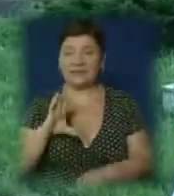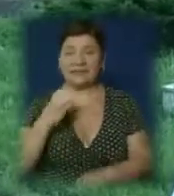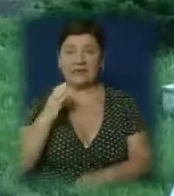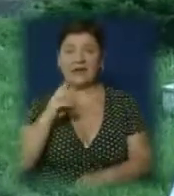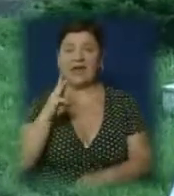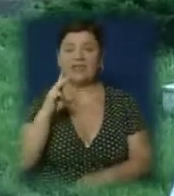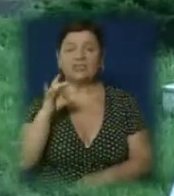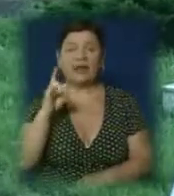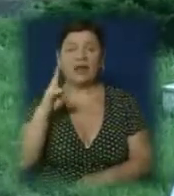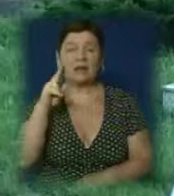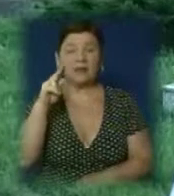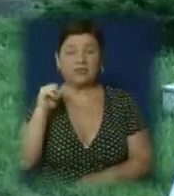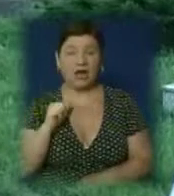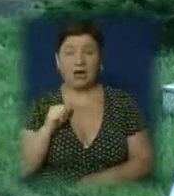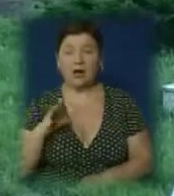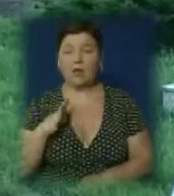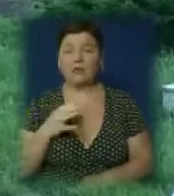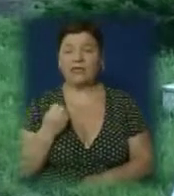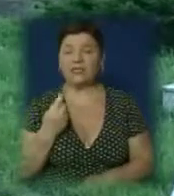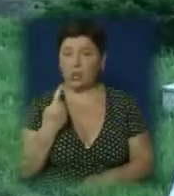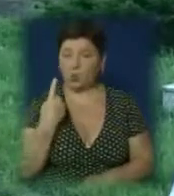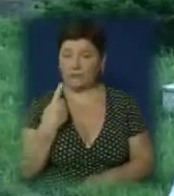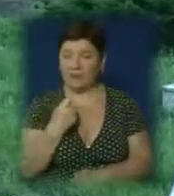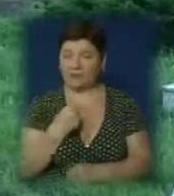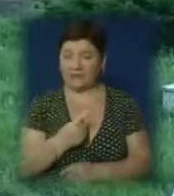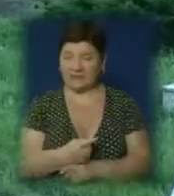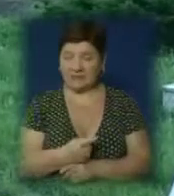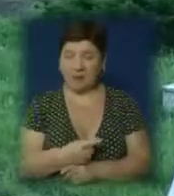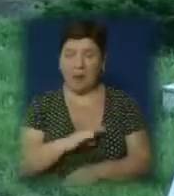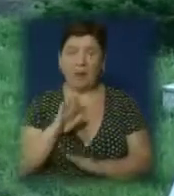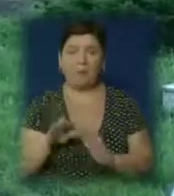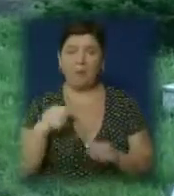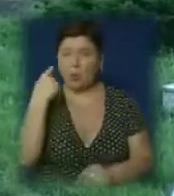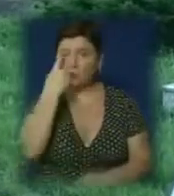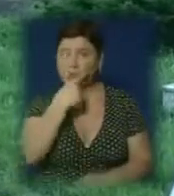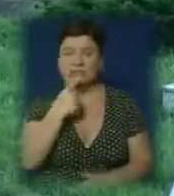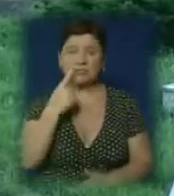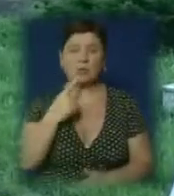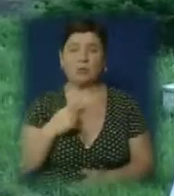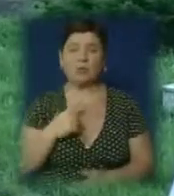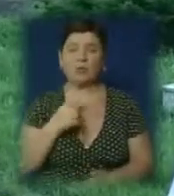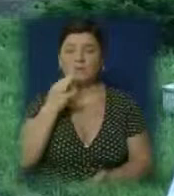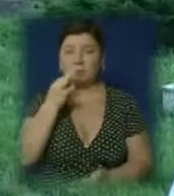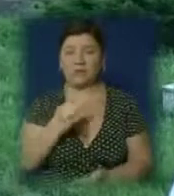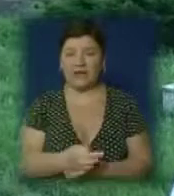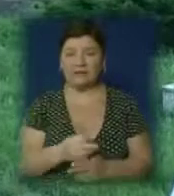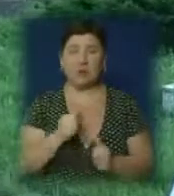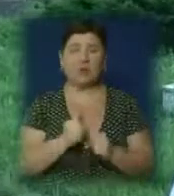Шараничем була дана ще одна вказівка під особисту відповідальність кожного працівника міліції,